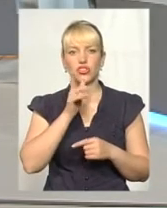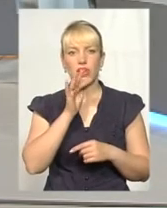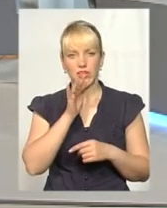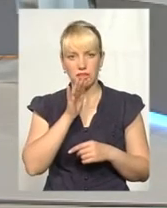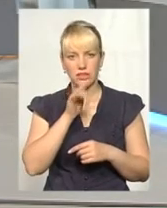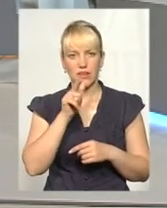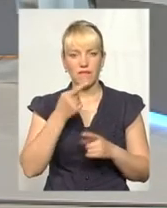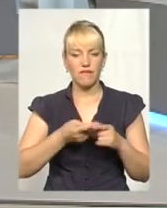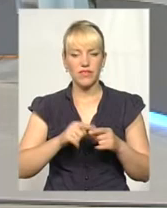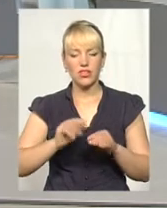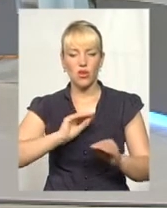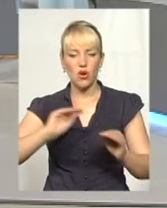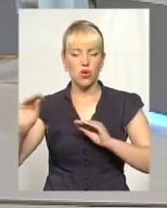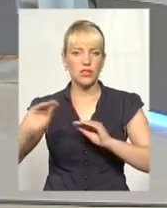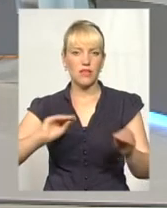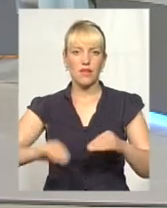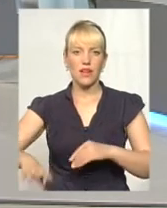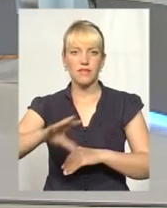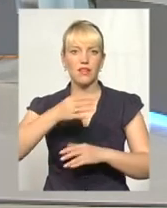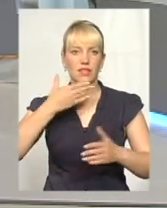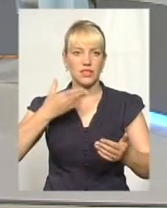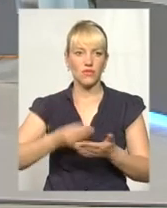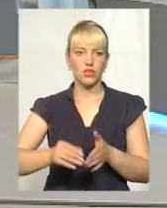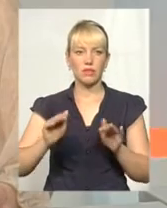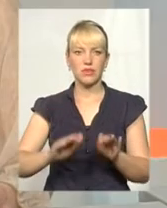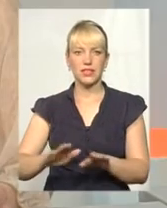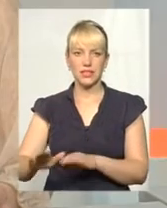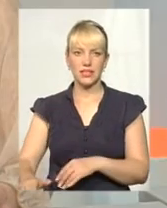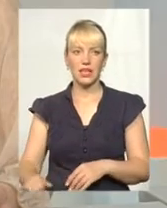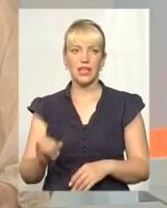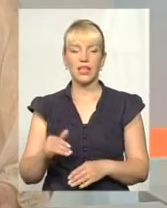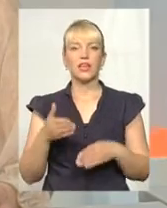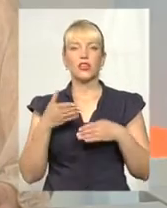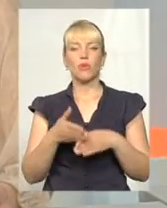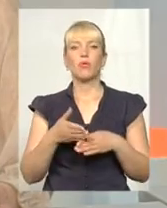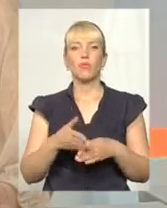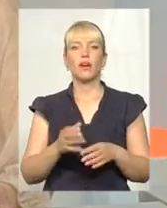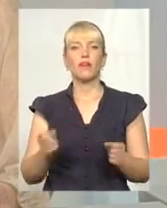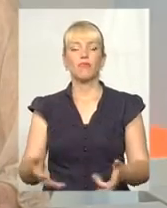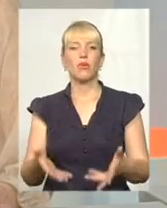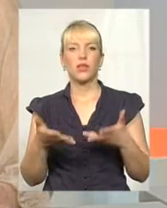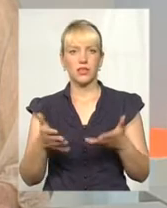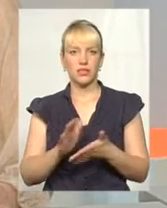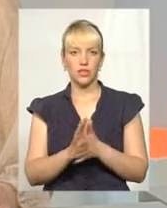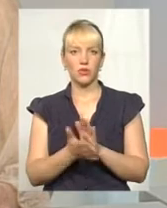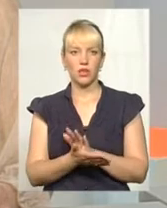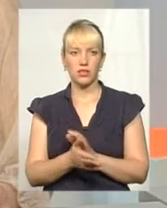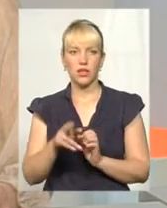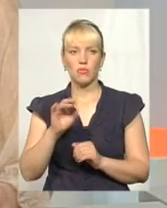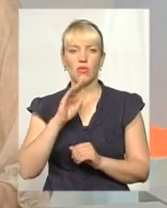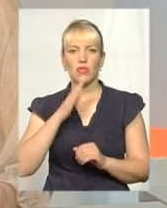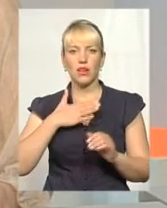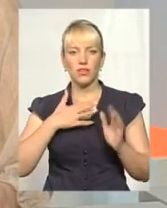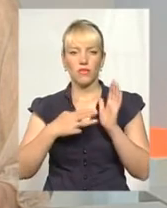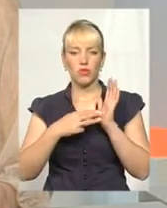розставляє на свої місця і він дещо допомагає в проясненні ситуації. Зокрема, по нашій восьмій